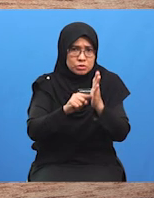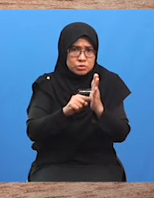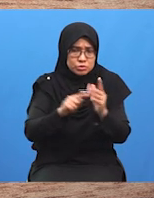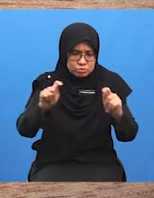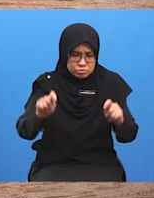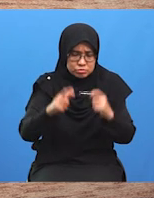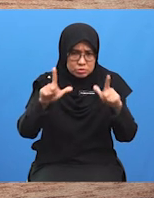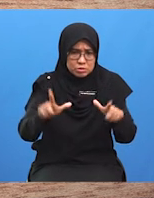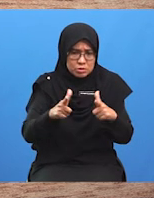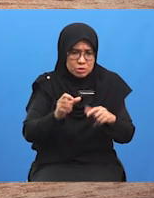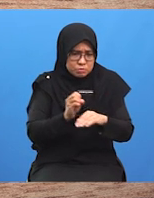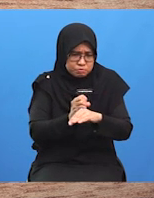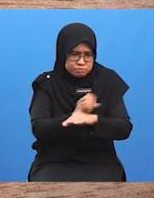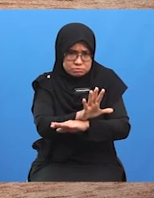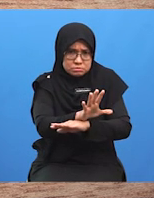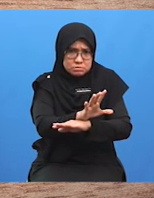keterlaluan